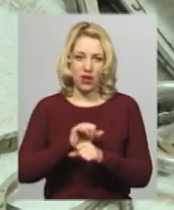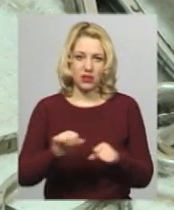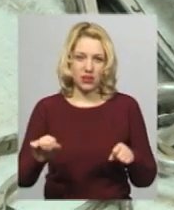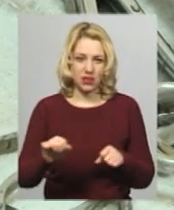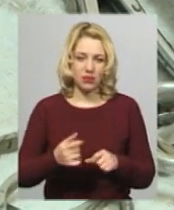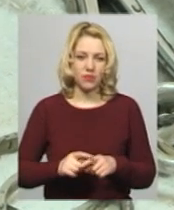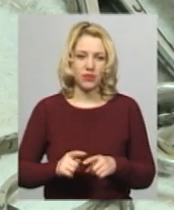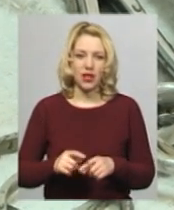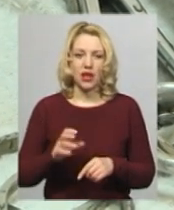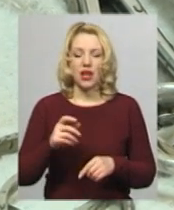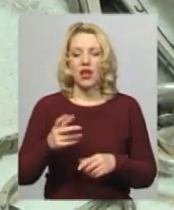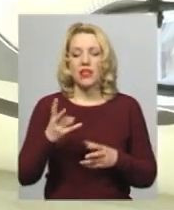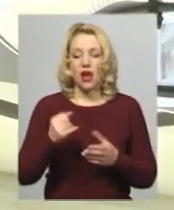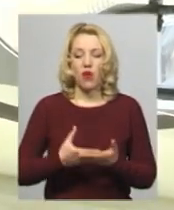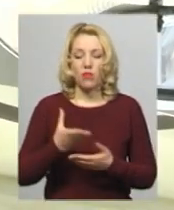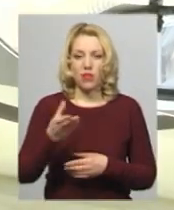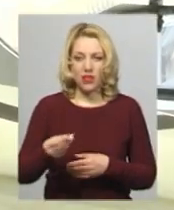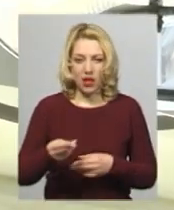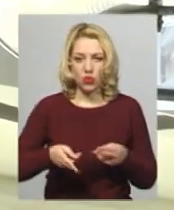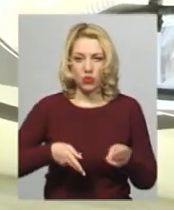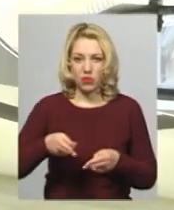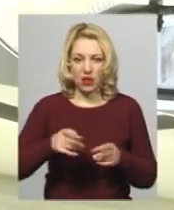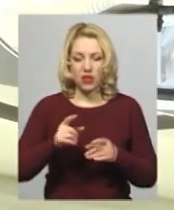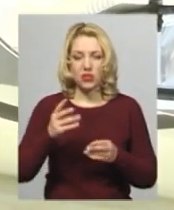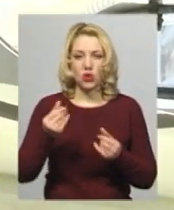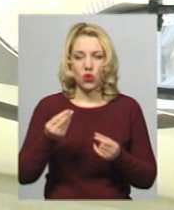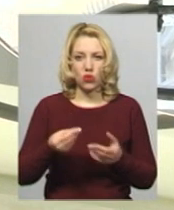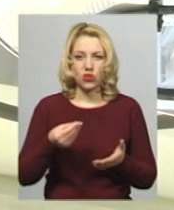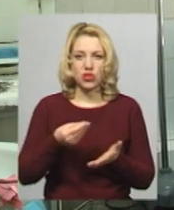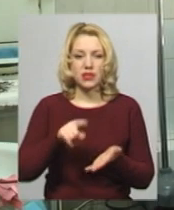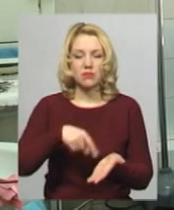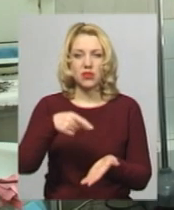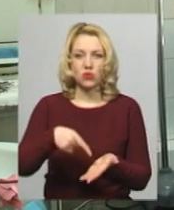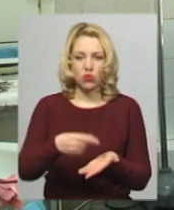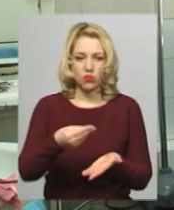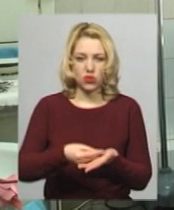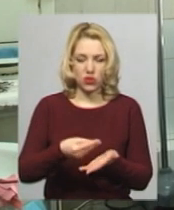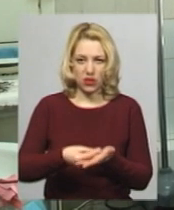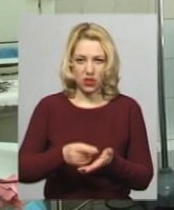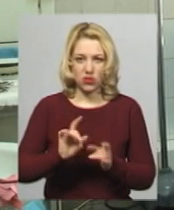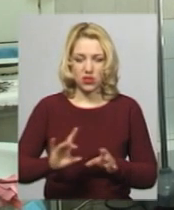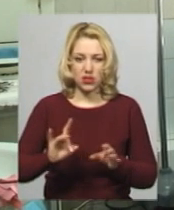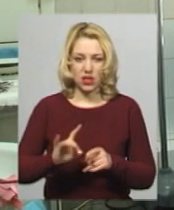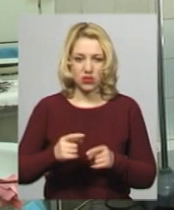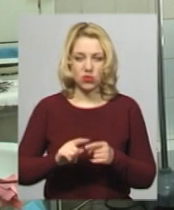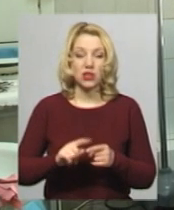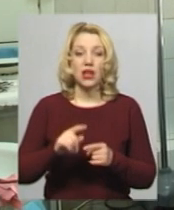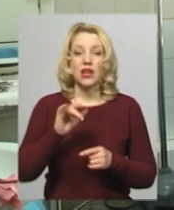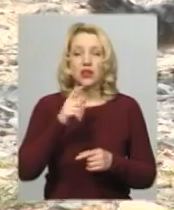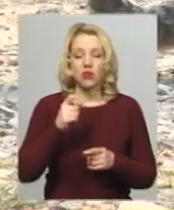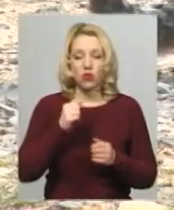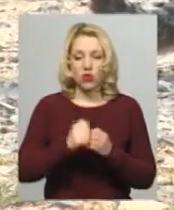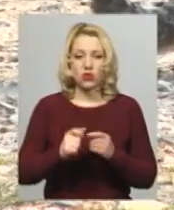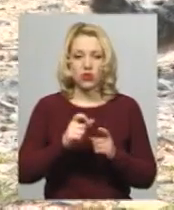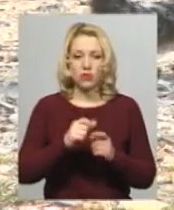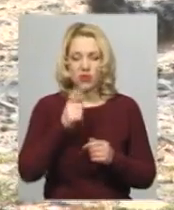операцій беруть гроші з міського бюджету, розповідає начальник Хмельницького комунального підприємства «Спецкомунтранс» Олександр Зімін. За його словами, кожного